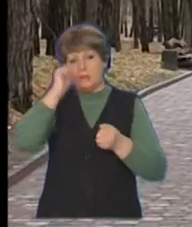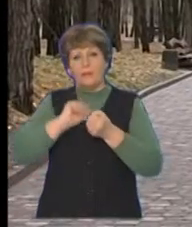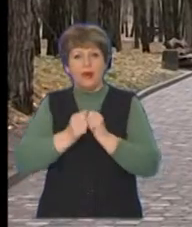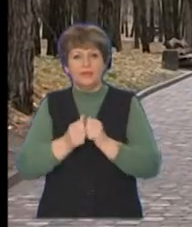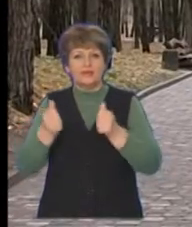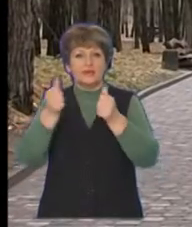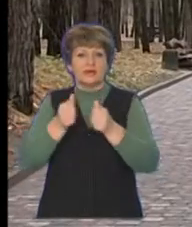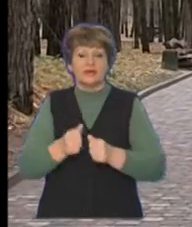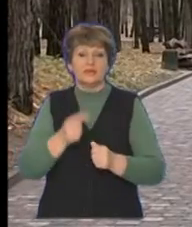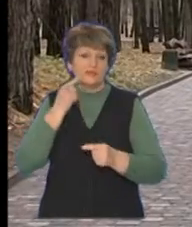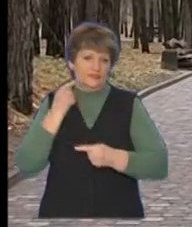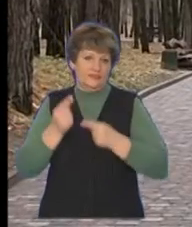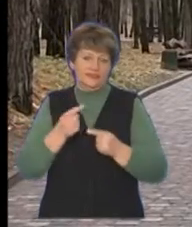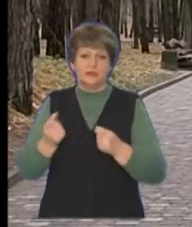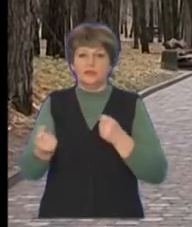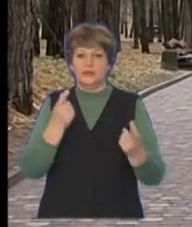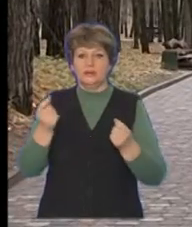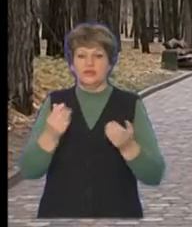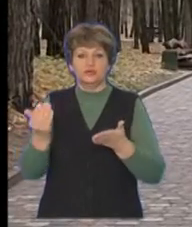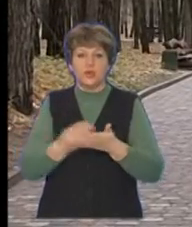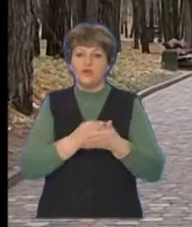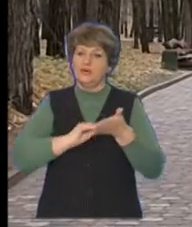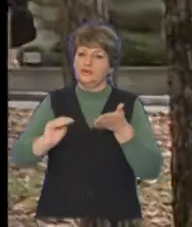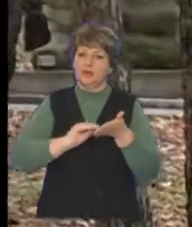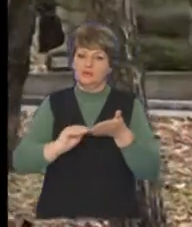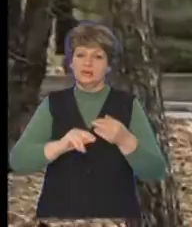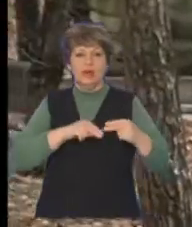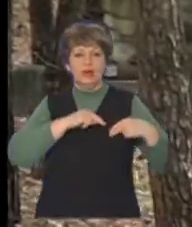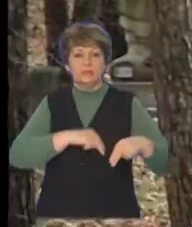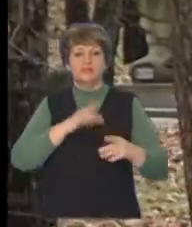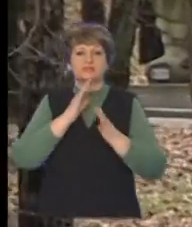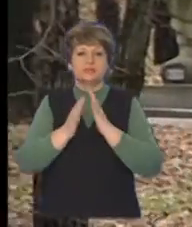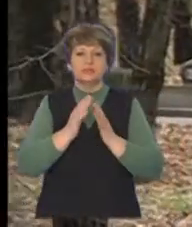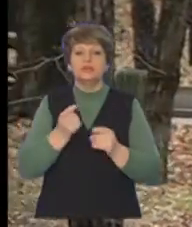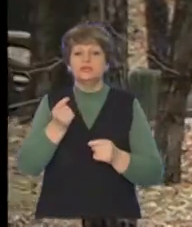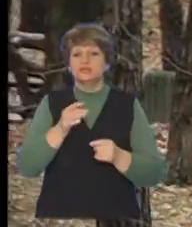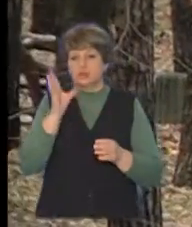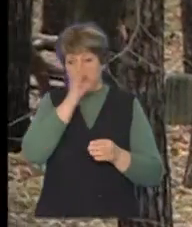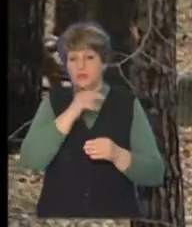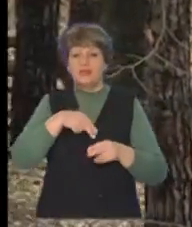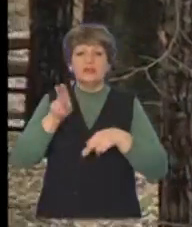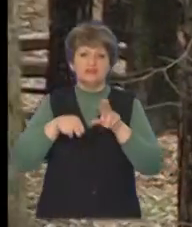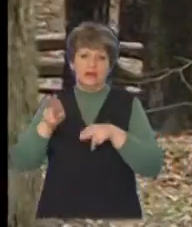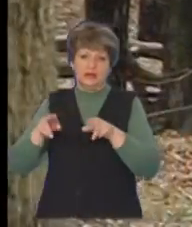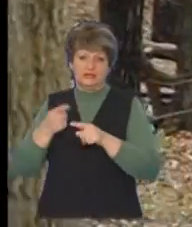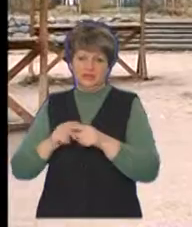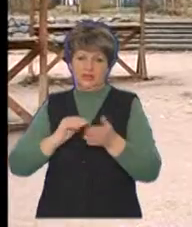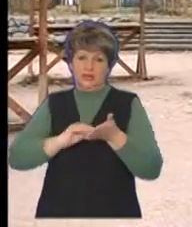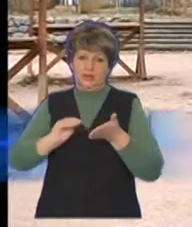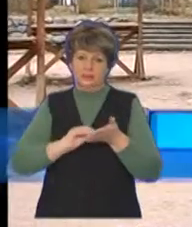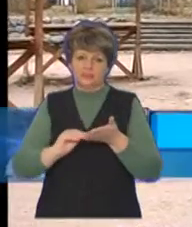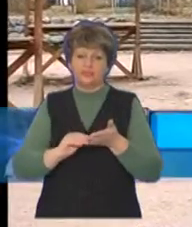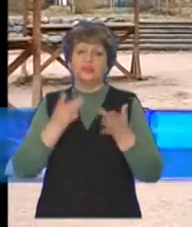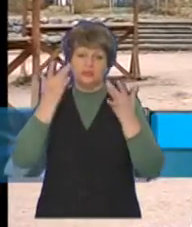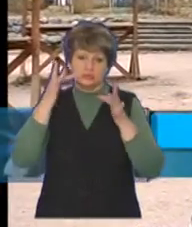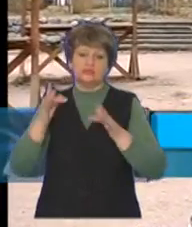'ятниках у черкаських парках постійно з'являються все нові написи. Працівники парків ледь встигають зафарбовувати ці малюнки. Такі